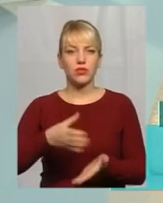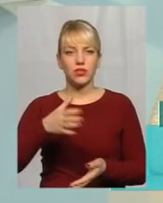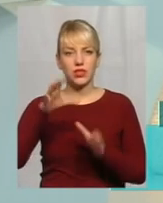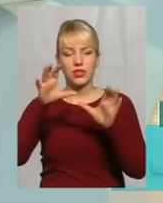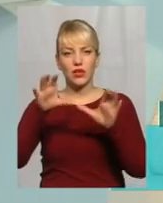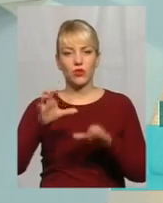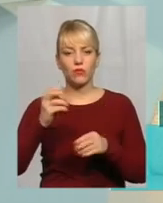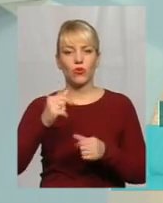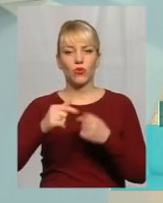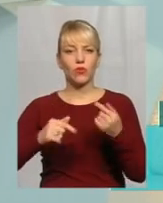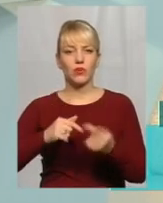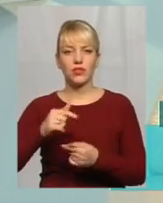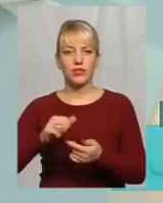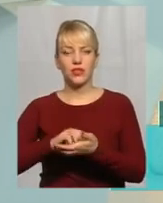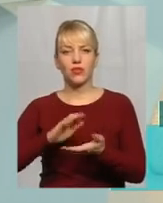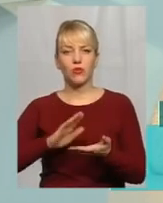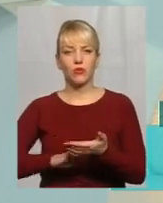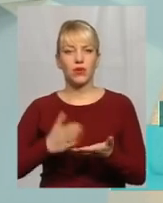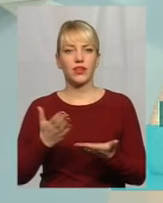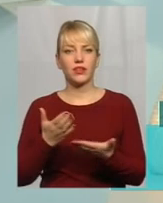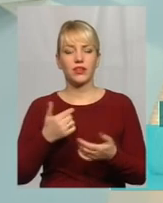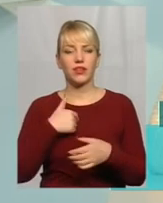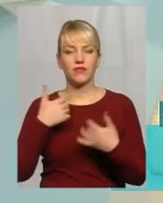про комерційний облік Це, який я вже говорив,